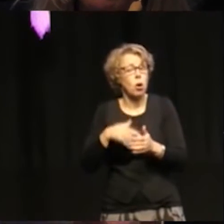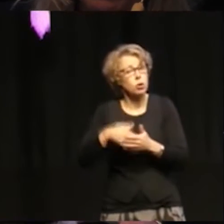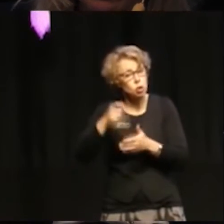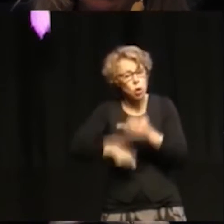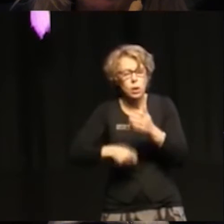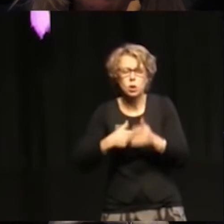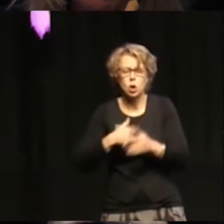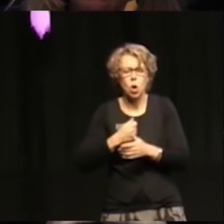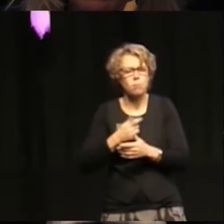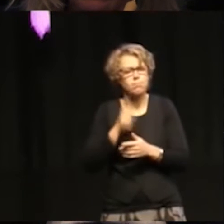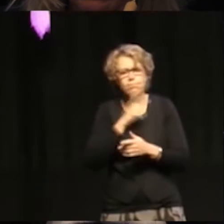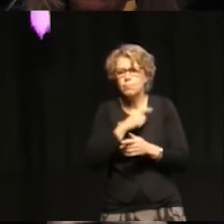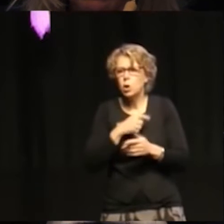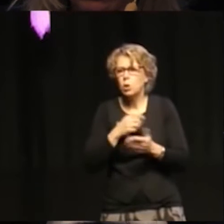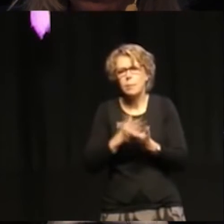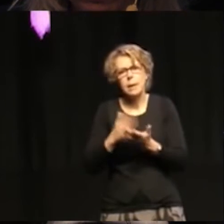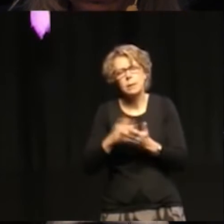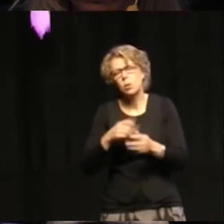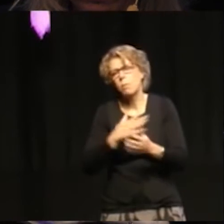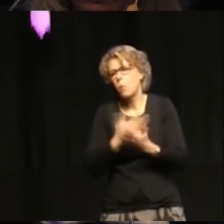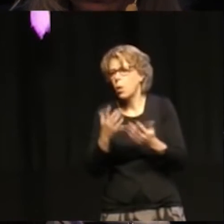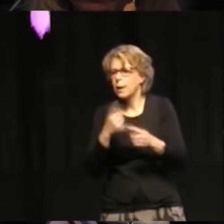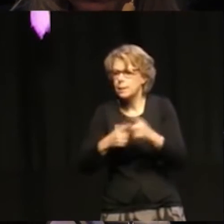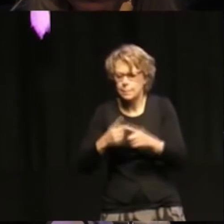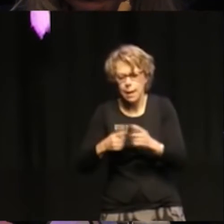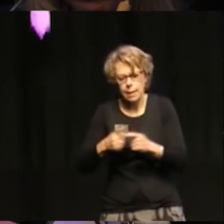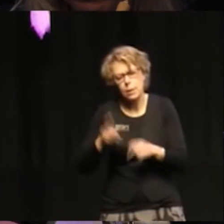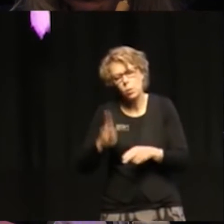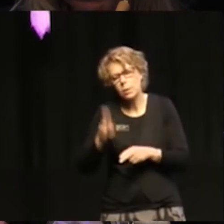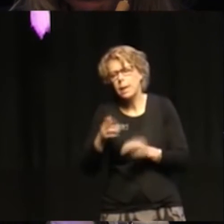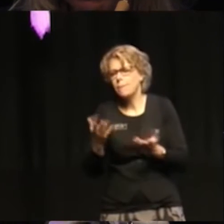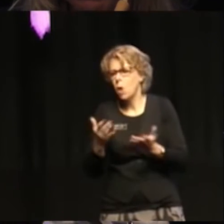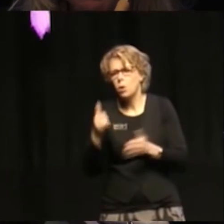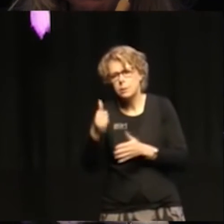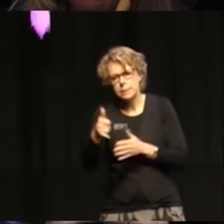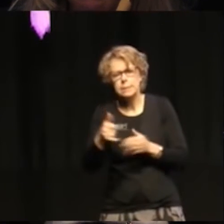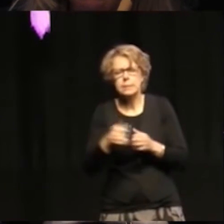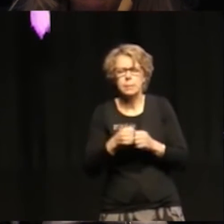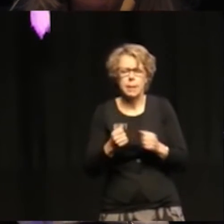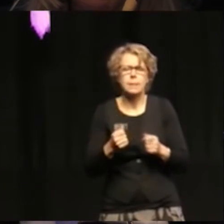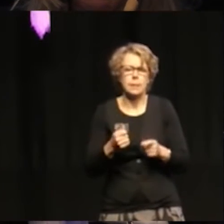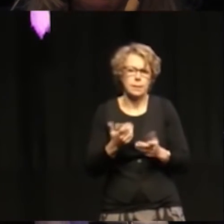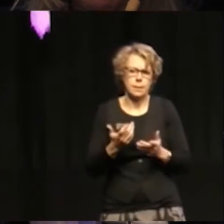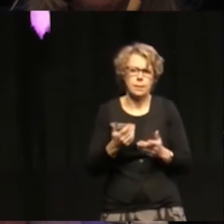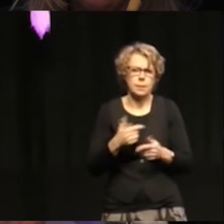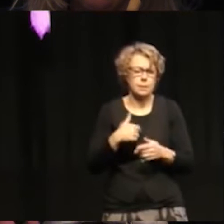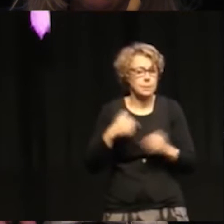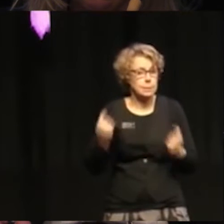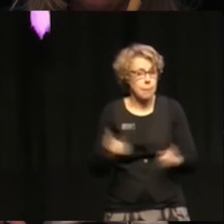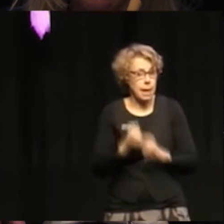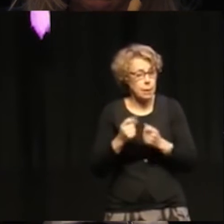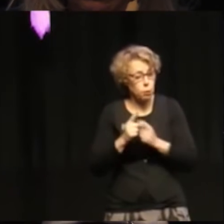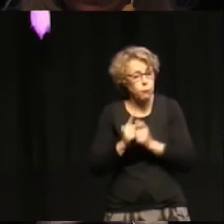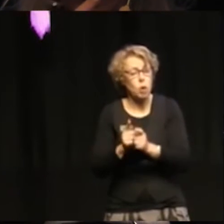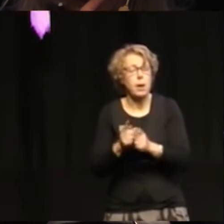in så jättemycket konkret på vad det innebär. Men